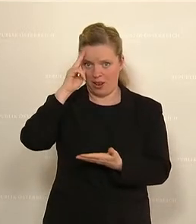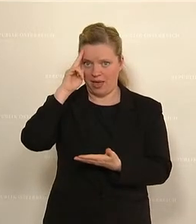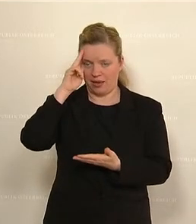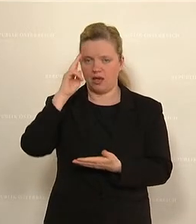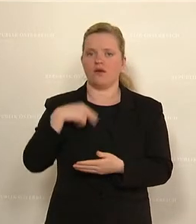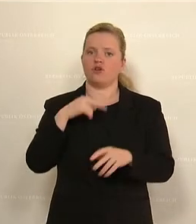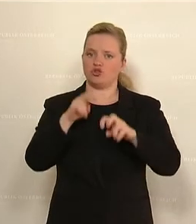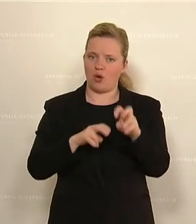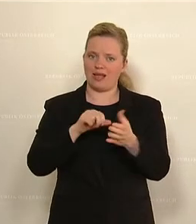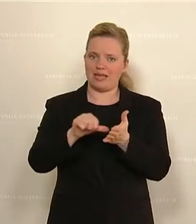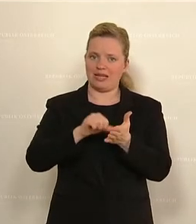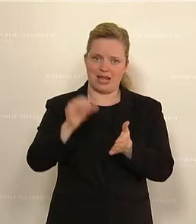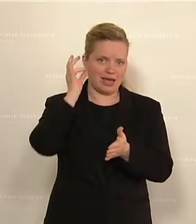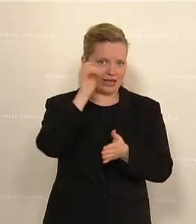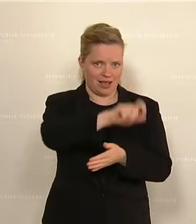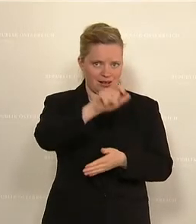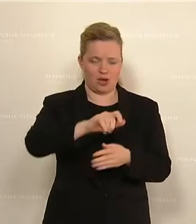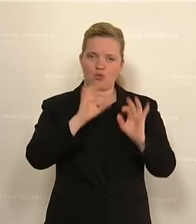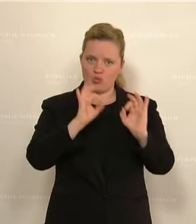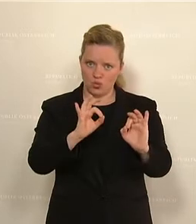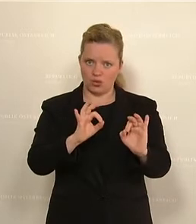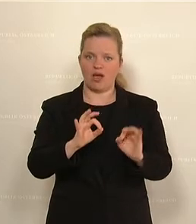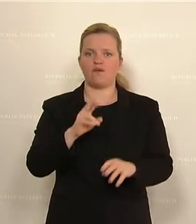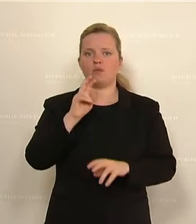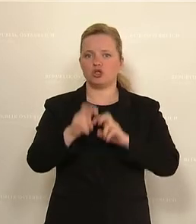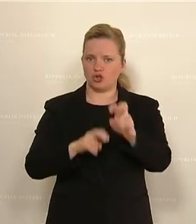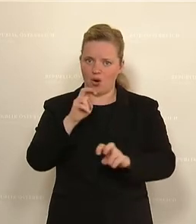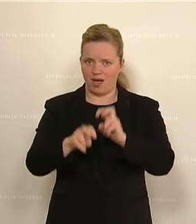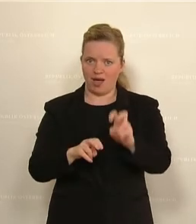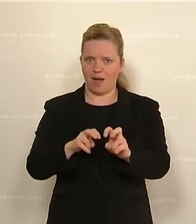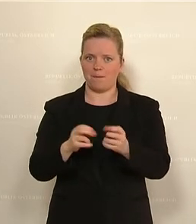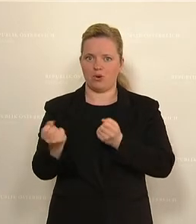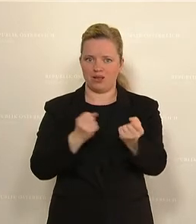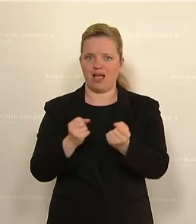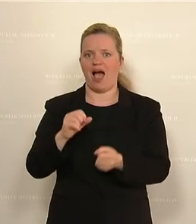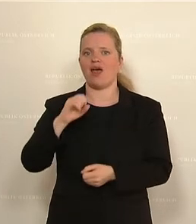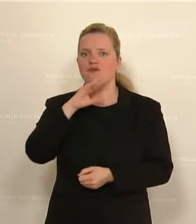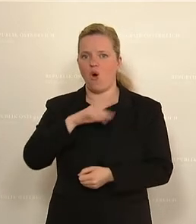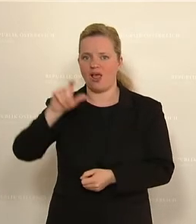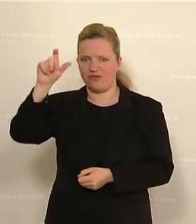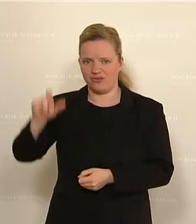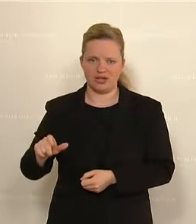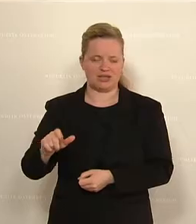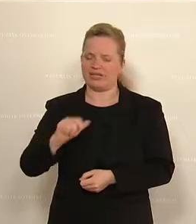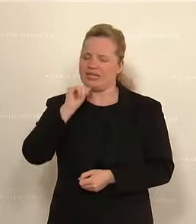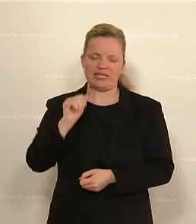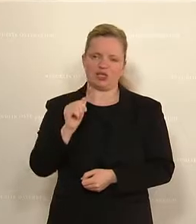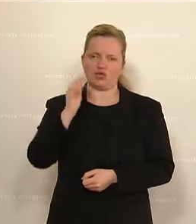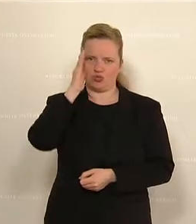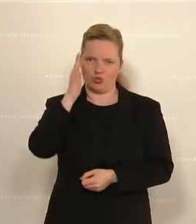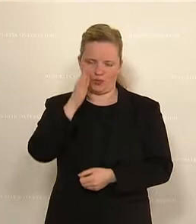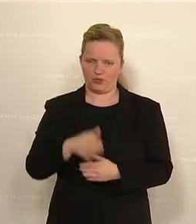Steuerzahlerinnen und Steuerzahler, weil die Steuerpolitik à la Wolf kann nicht die Zukunft sein, meine sehr verehrten Damen und Herren.